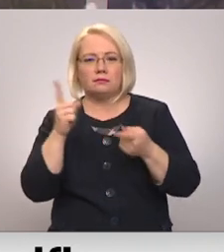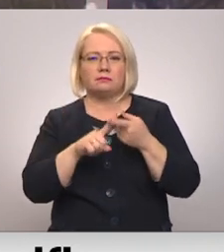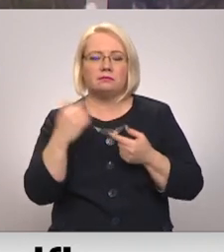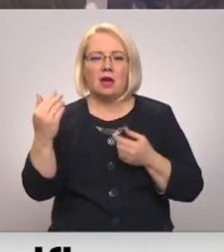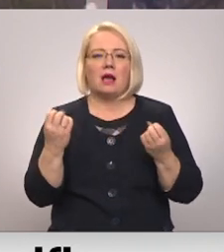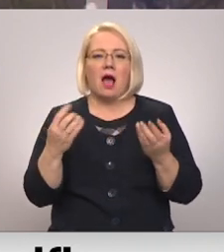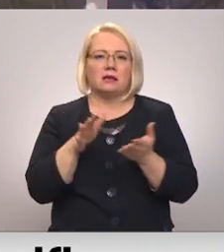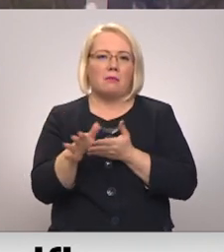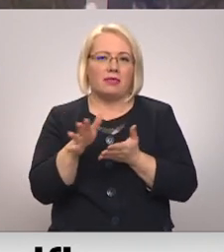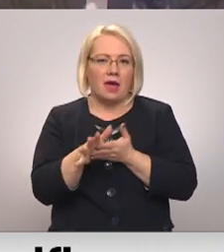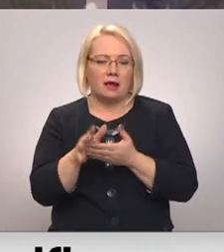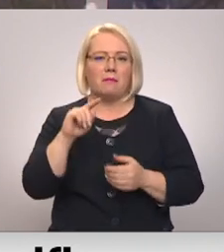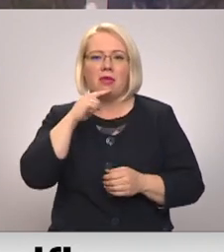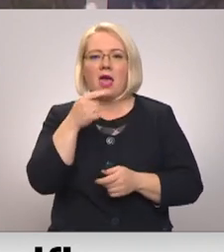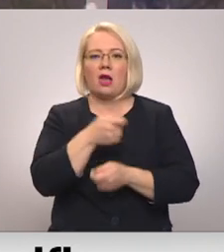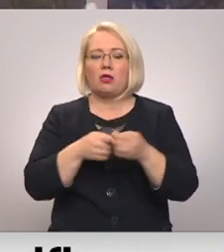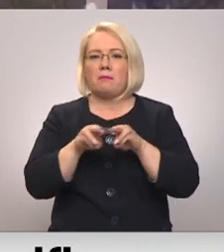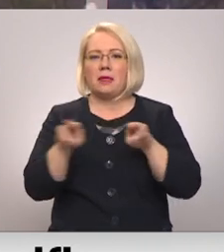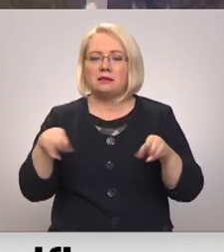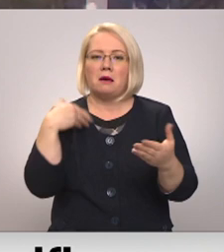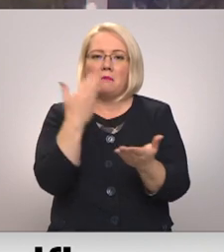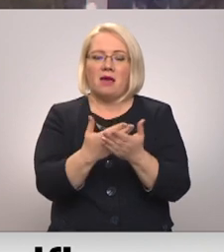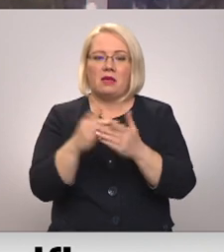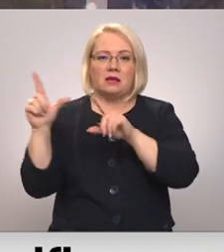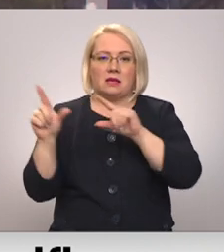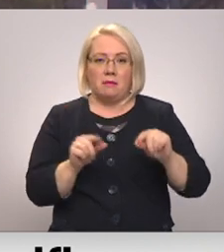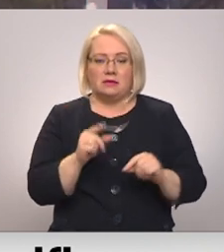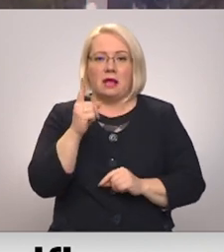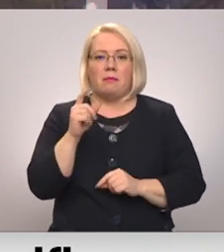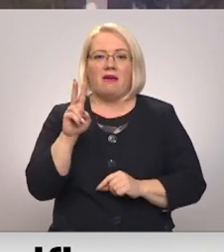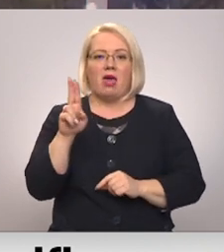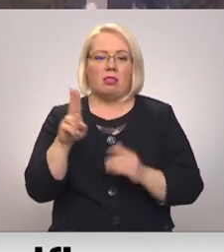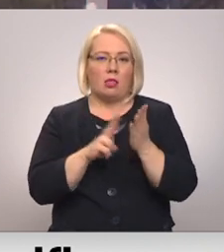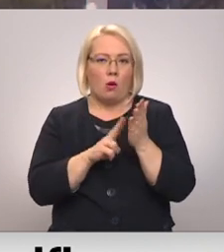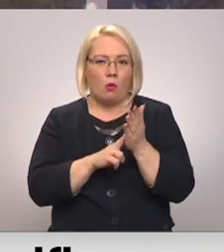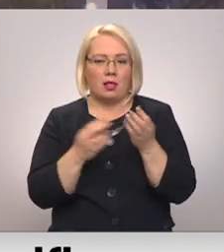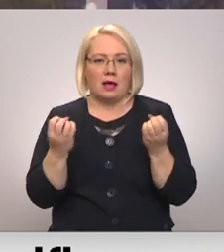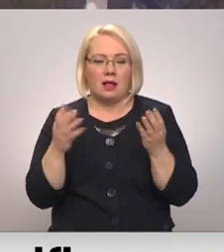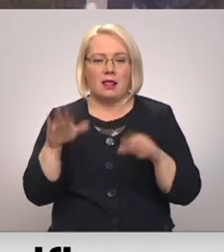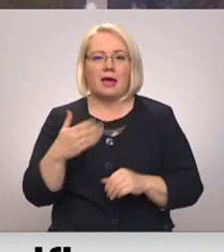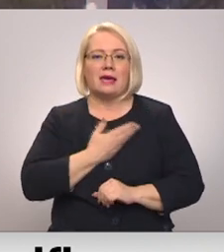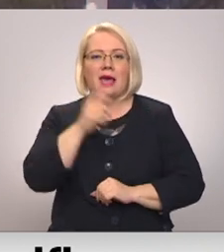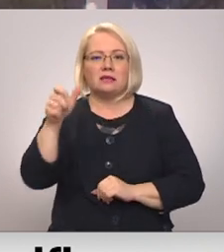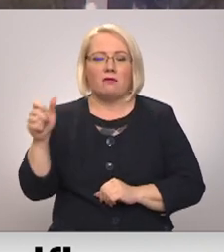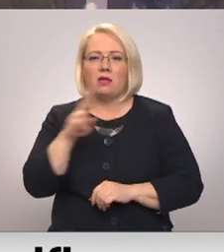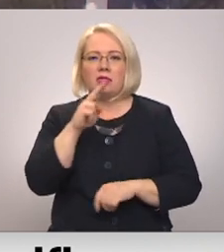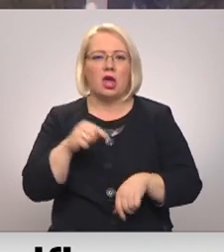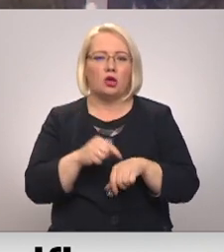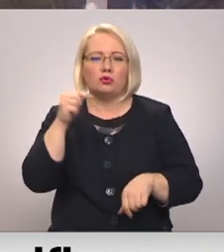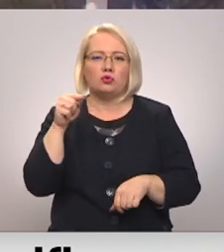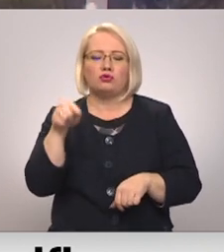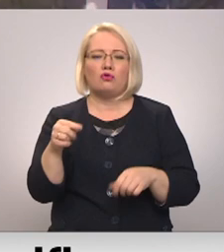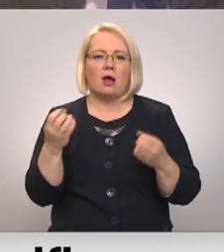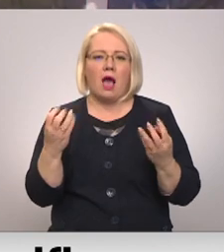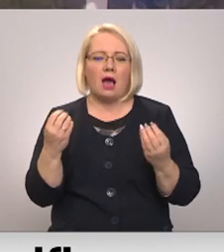patēriņa. Tikmēr Ekonomikas ministrī piedāvā samazināt pievienotās vērtības nodokli gāzei, lai iedzīvotāji mazāk justu šī energoresursa